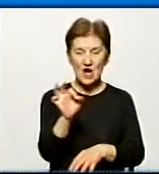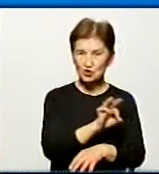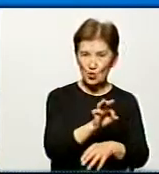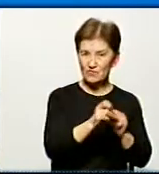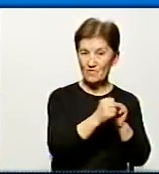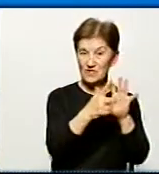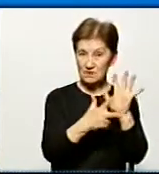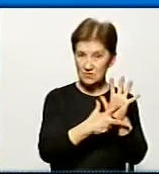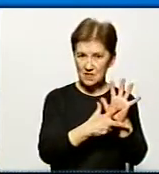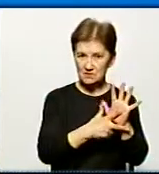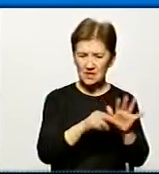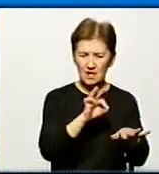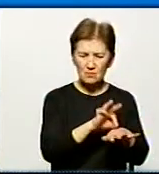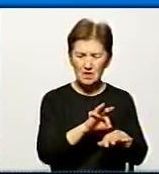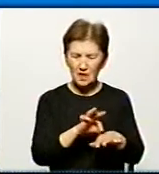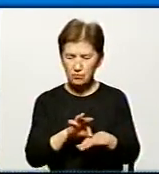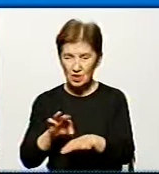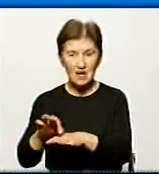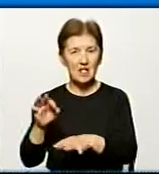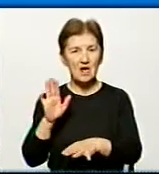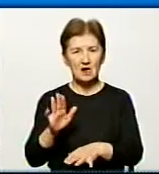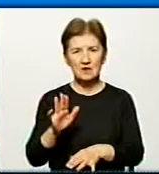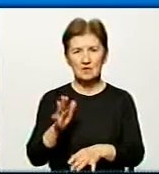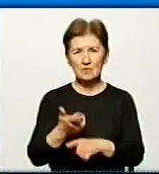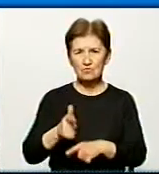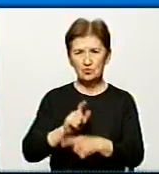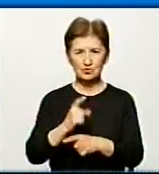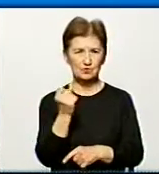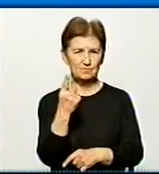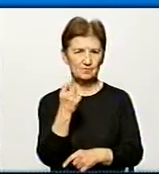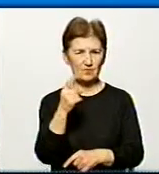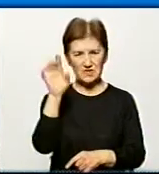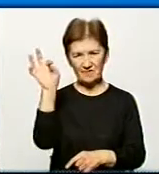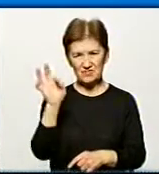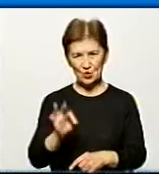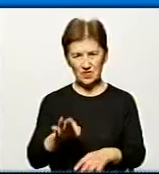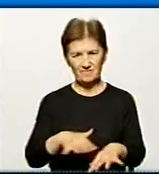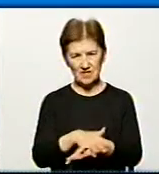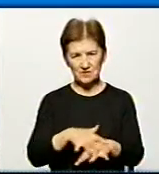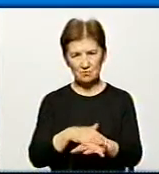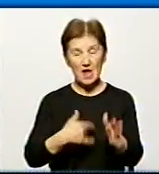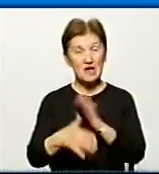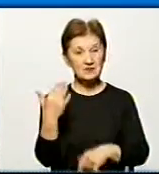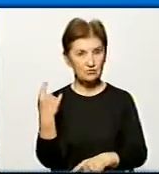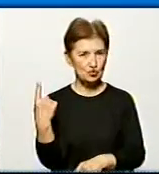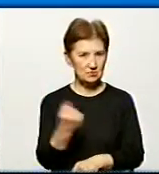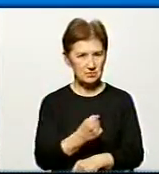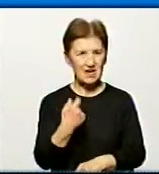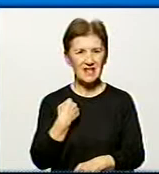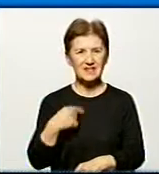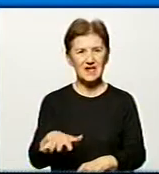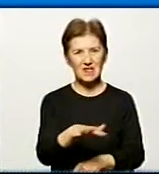року, перехворіли на грип та ГРВІ понад 11% населення країни. А за минулий тиждень на